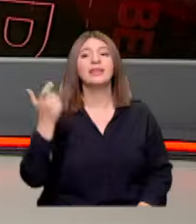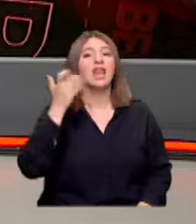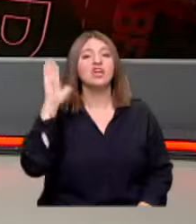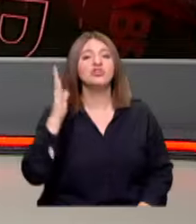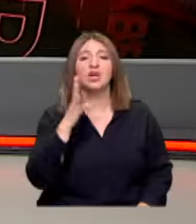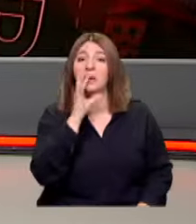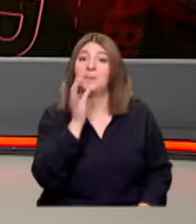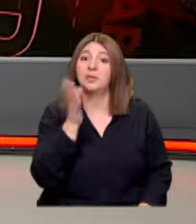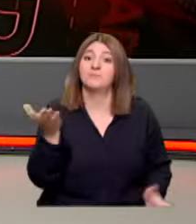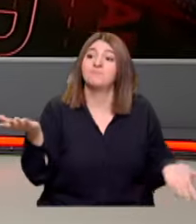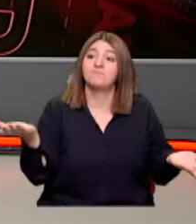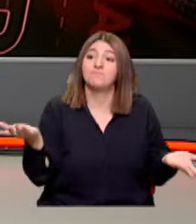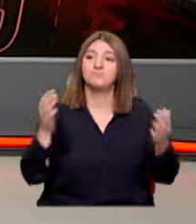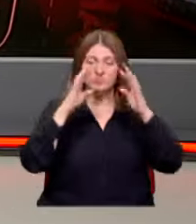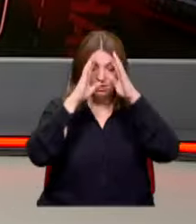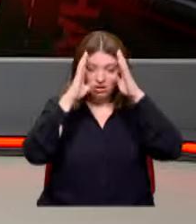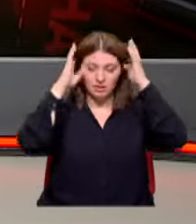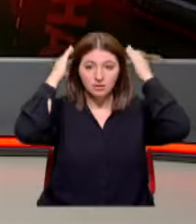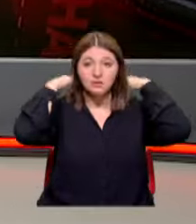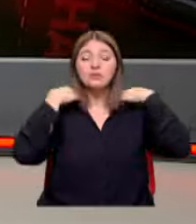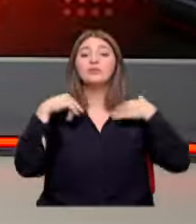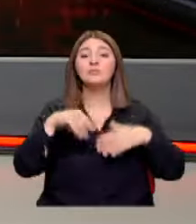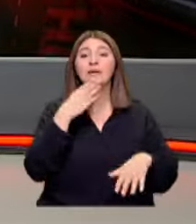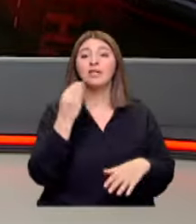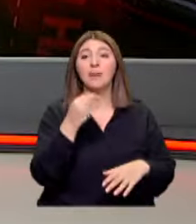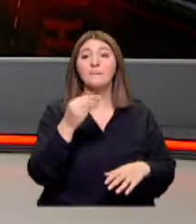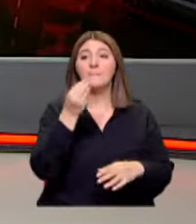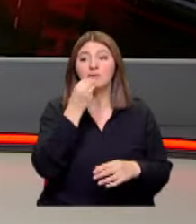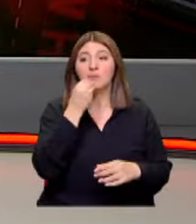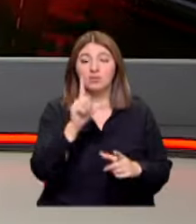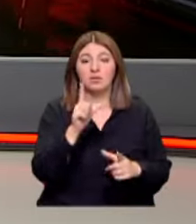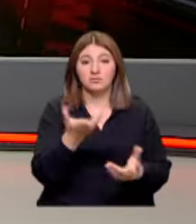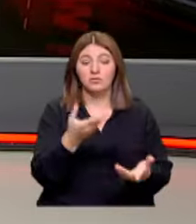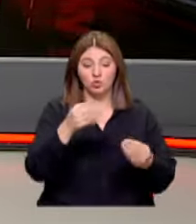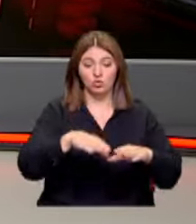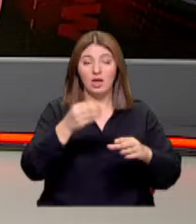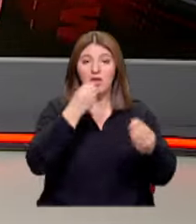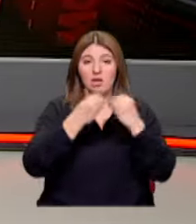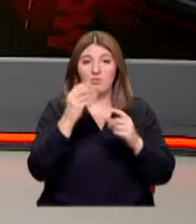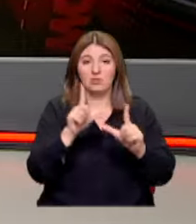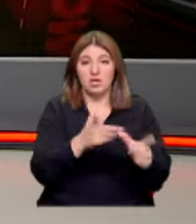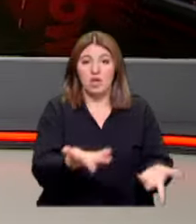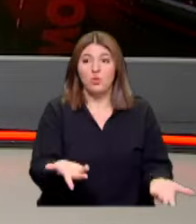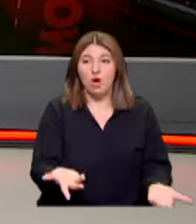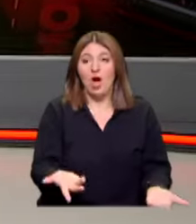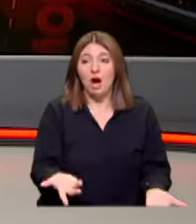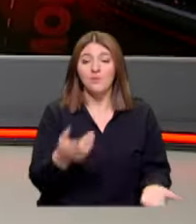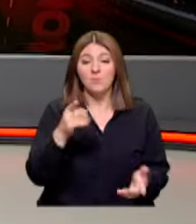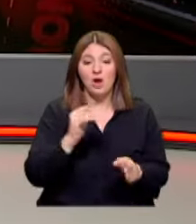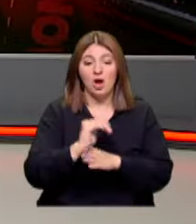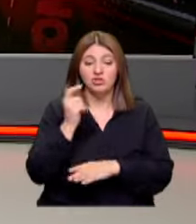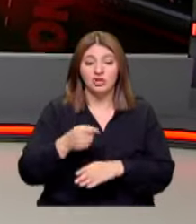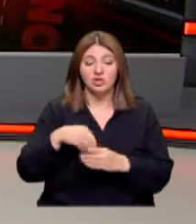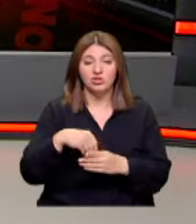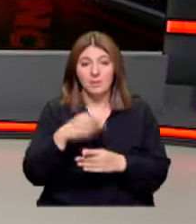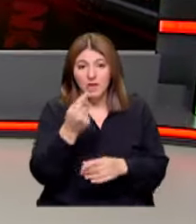gidecek? Kim bilir o paralar Efendim şimdi gençlerimizin beslenmesi de gerekiyor elbette Çocuklarımızın beslenmesi de gerekiyor Ama bu hayat